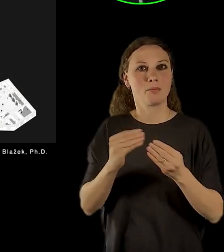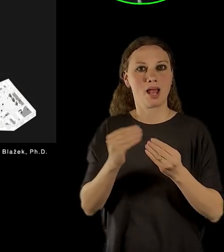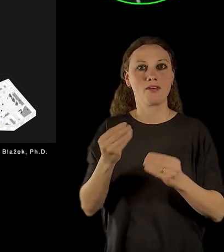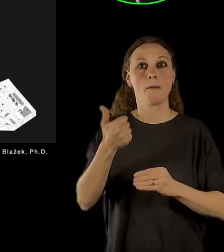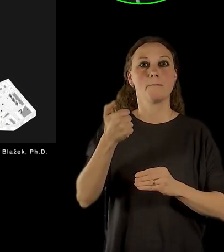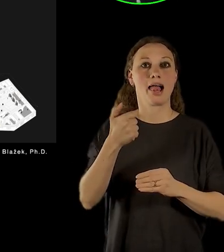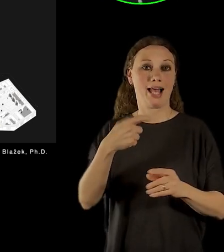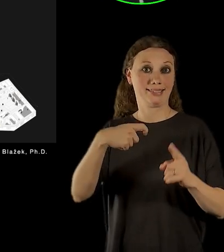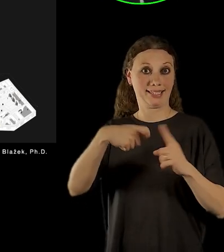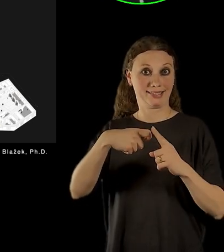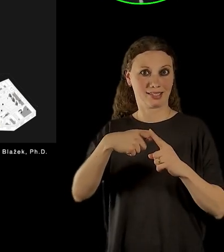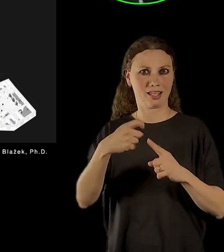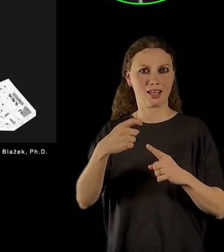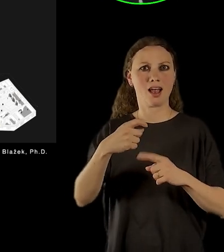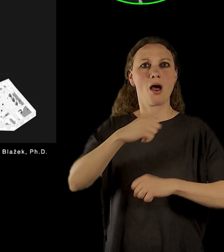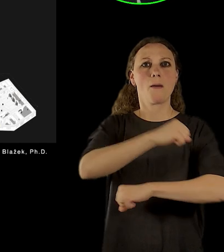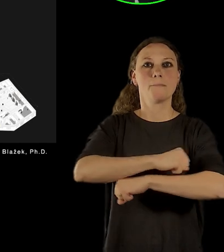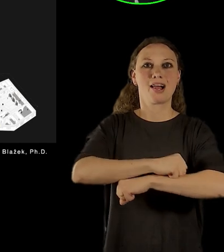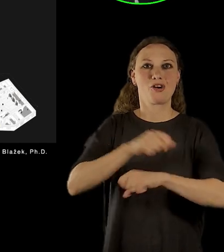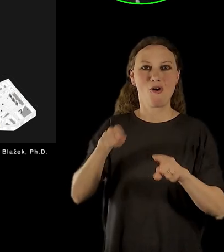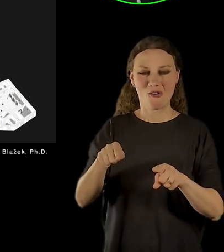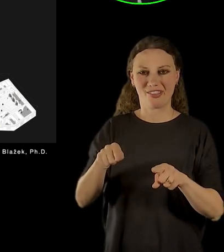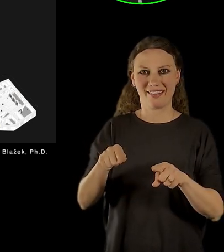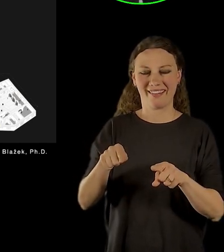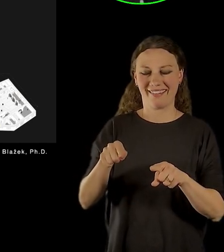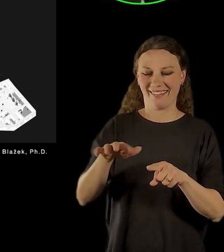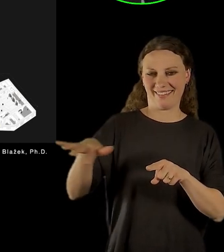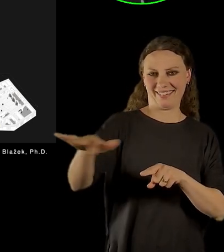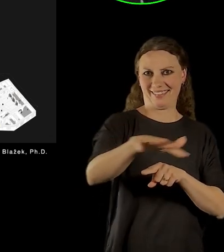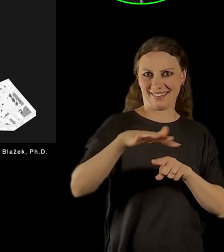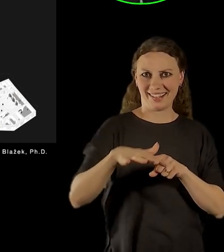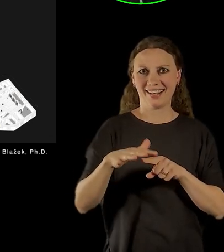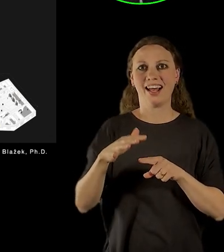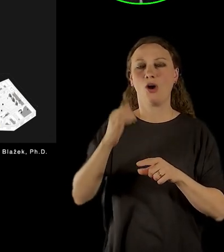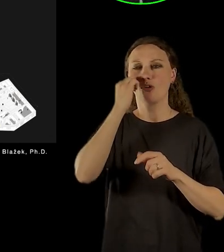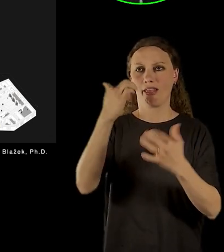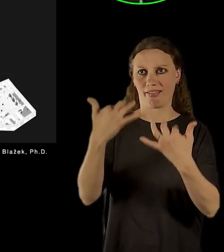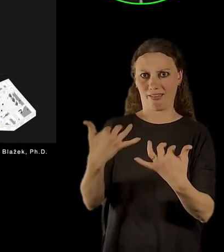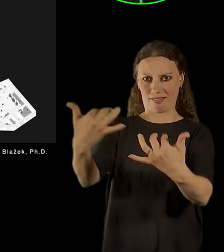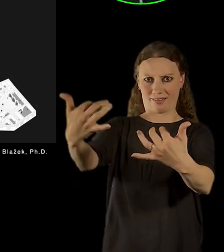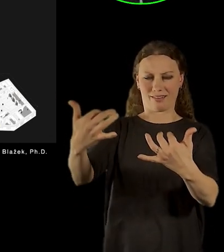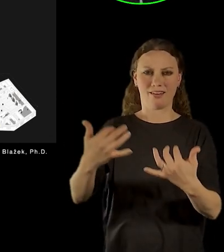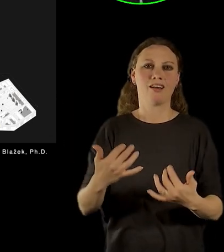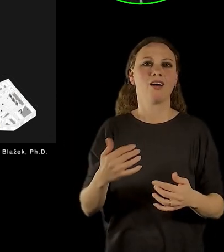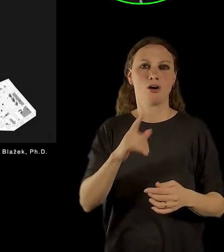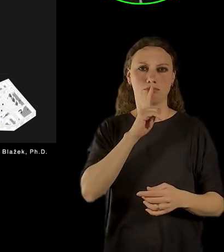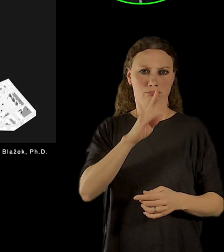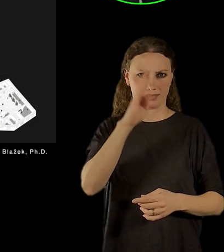místo, kde mizeli lidé z děhy na fotografiích a tak dále, Clementis, velmi známá